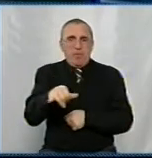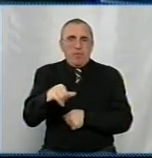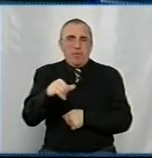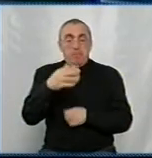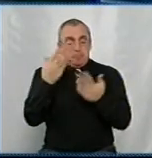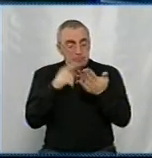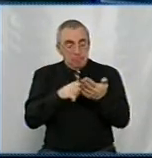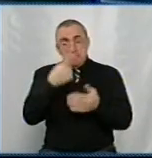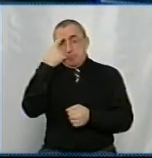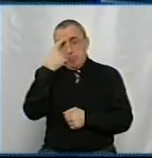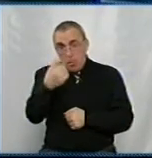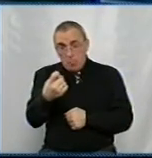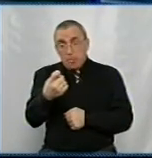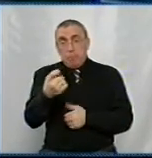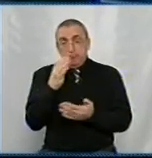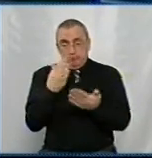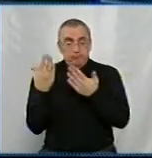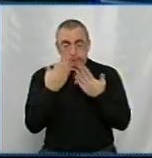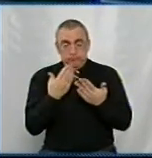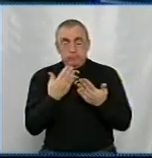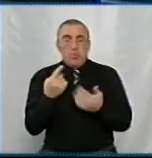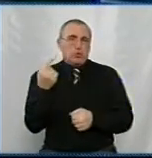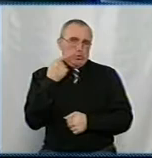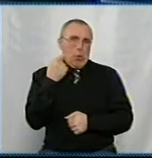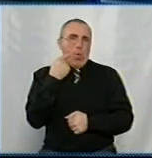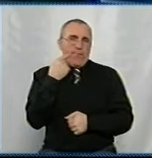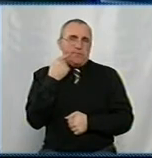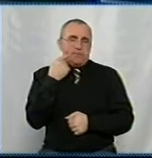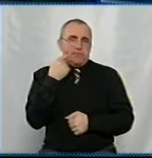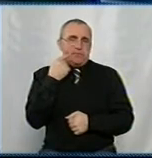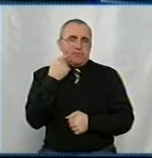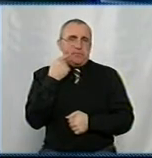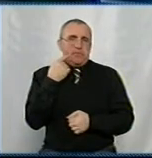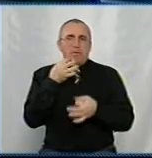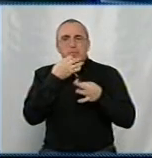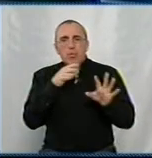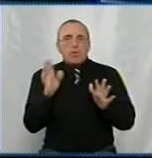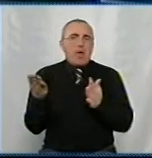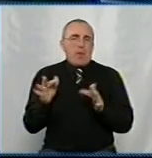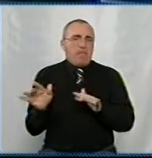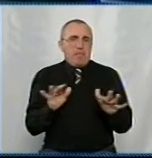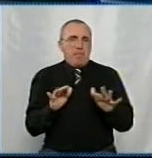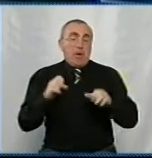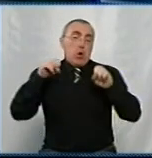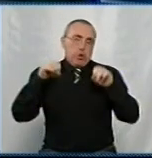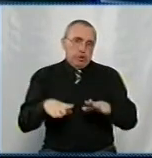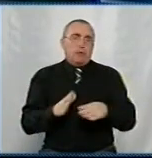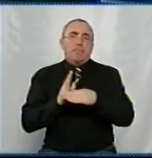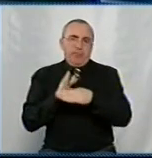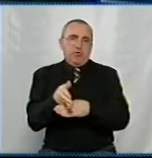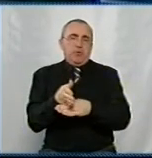попередження, яке ви їй надіслали? Ну, совість, будь-які інші моменти, от вирішила, прийшла.